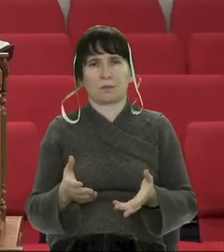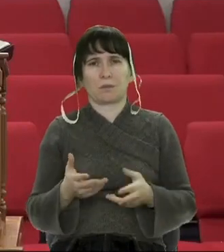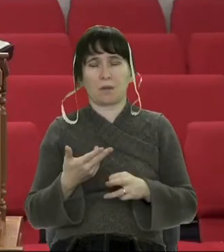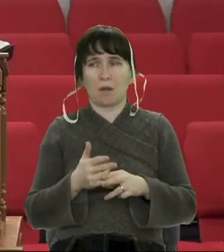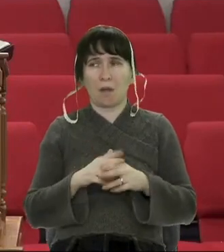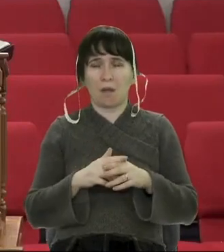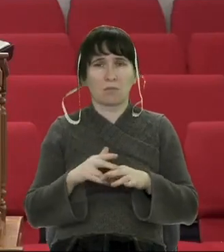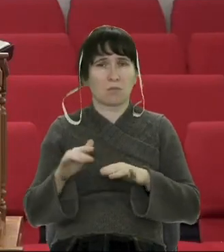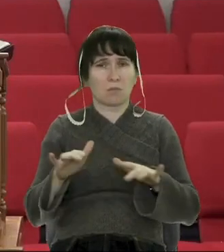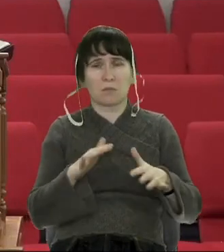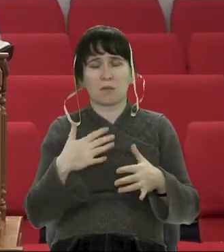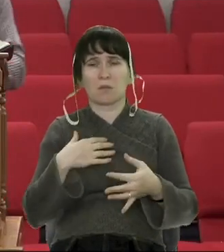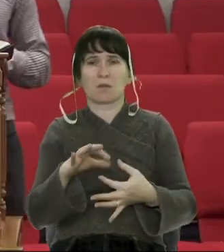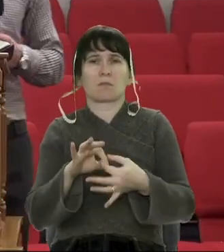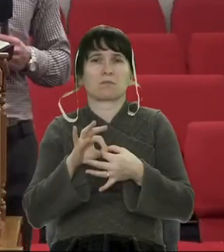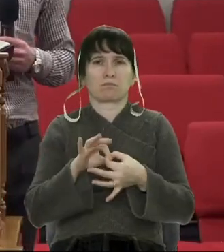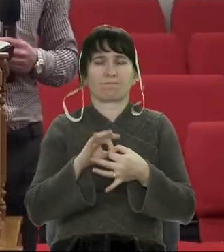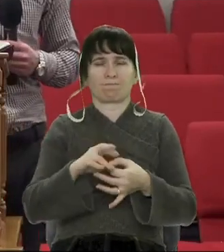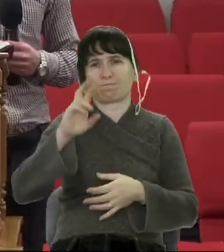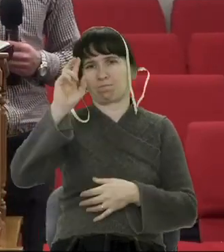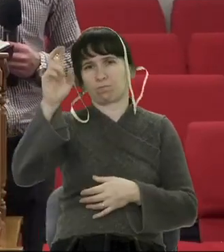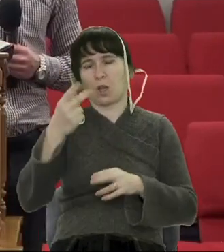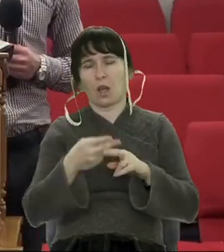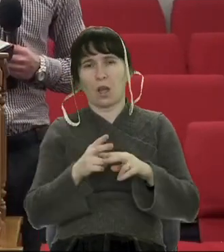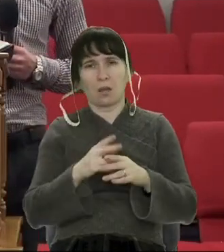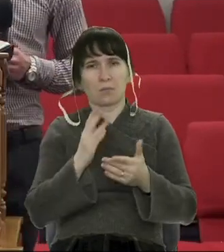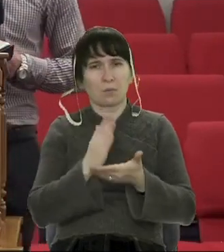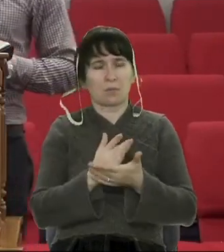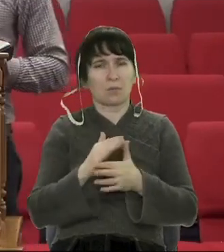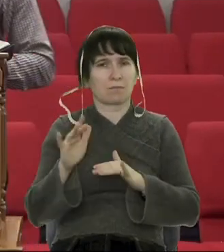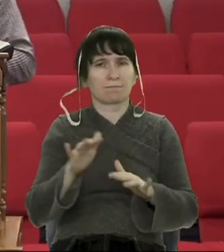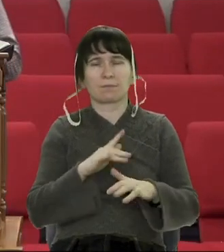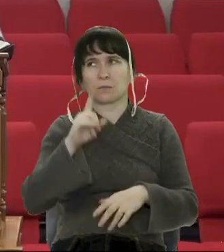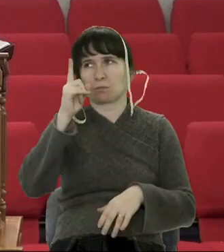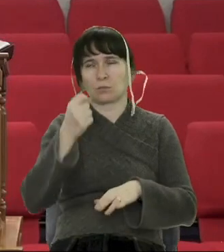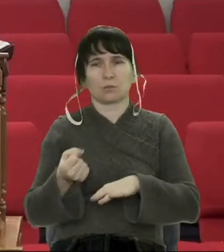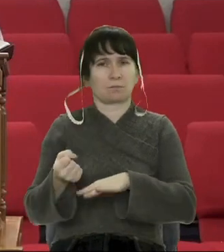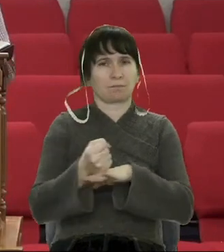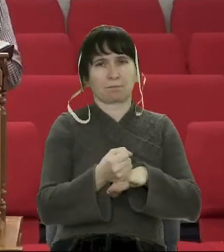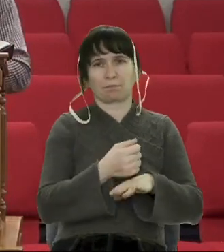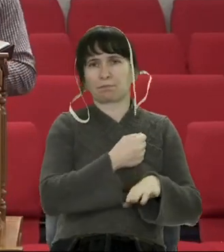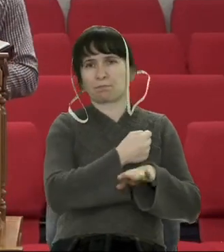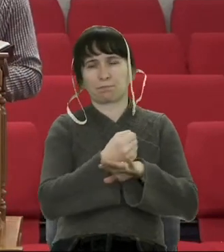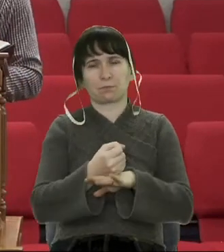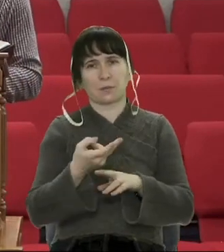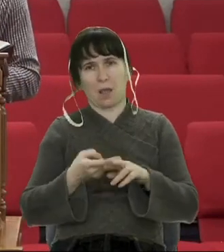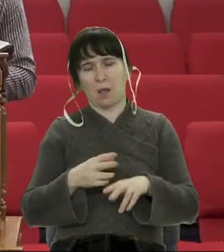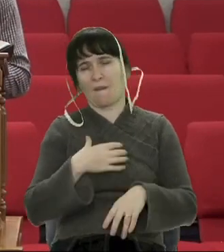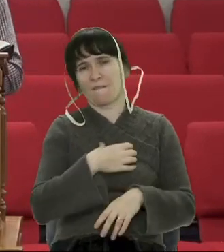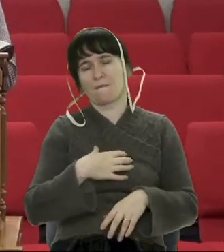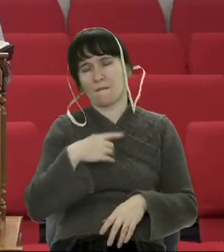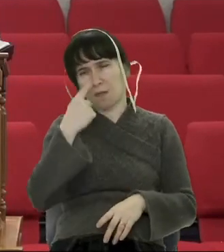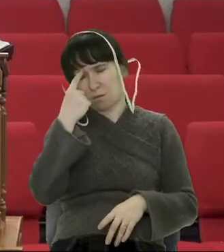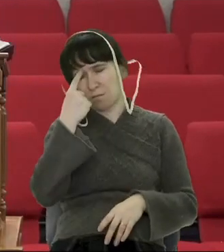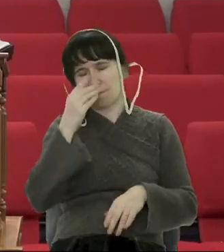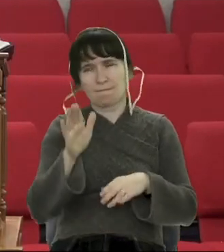від Господа залишать. Є речі, які Господь настановив. І як важливо це розуміти. Третя категорія.